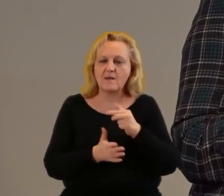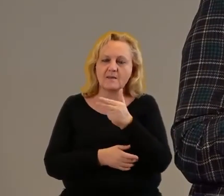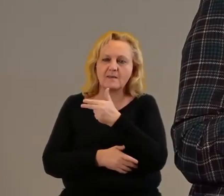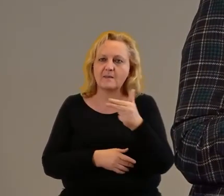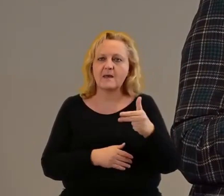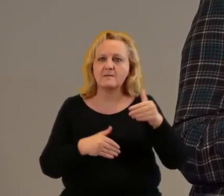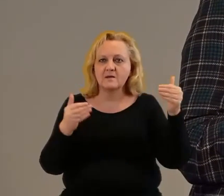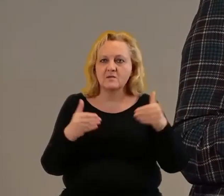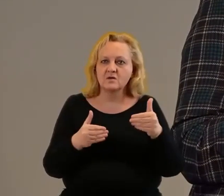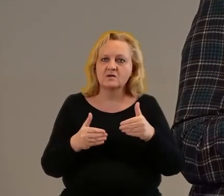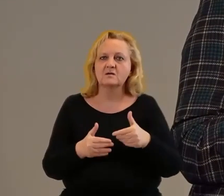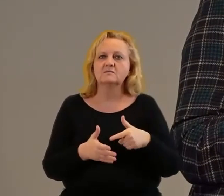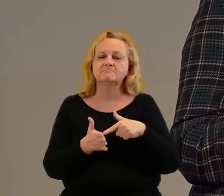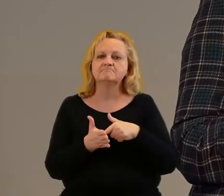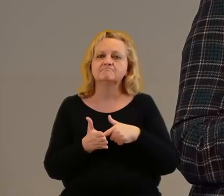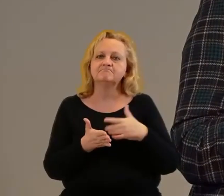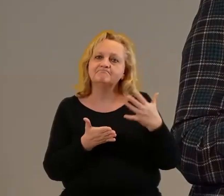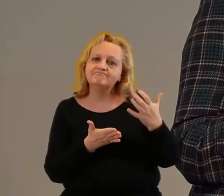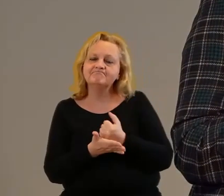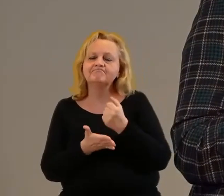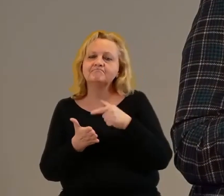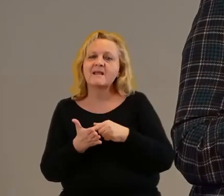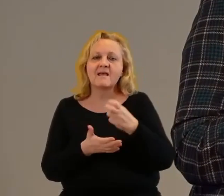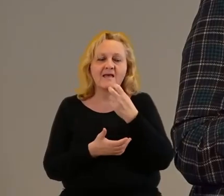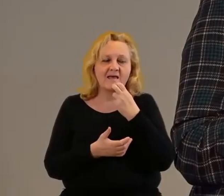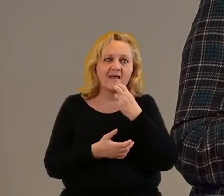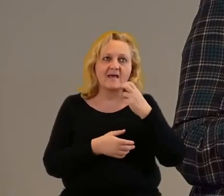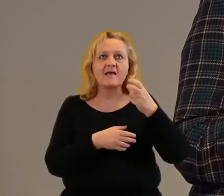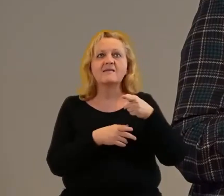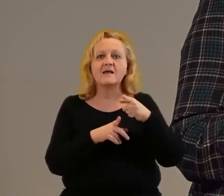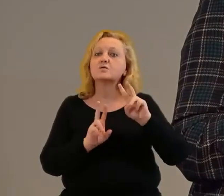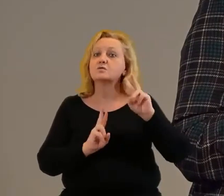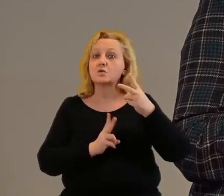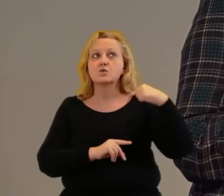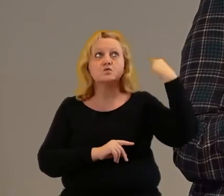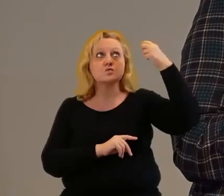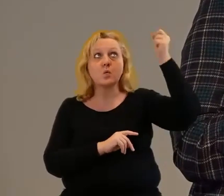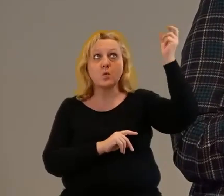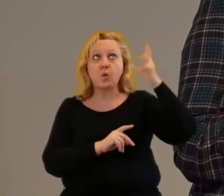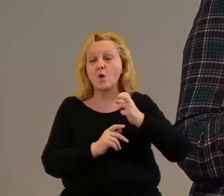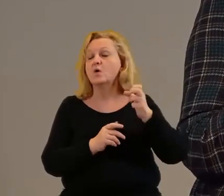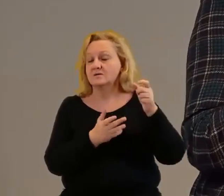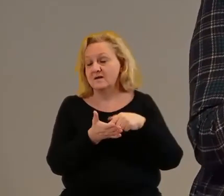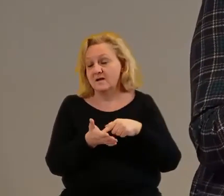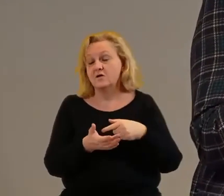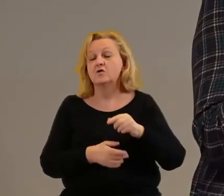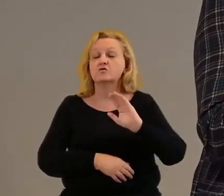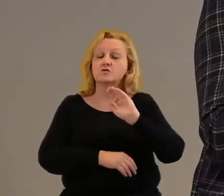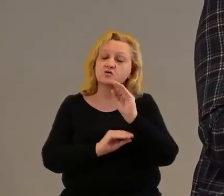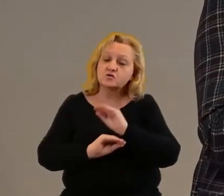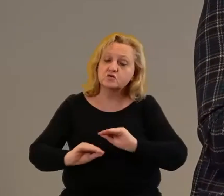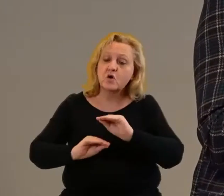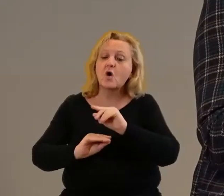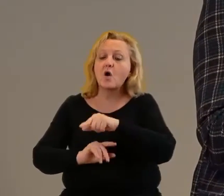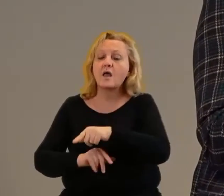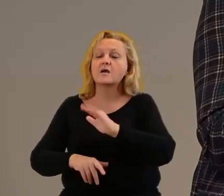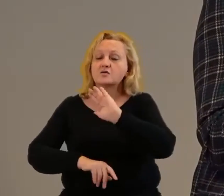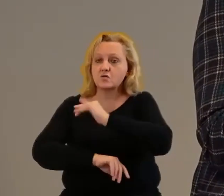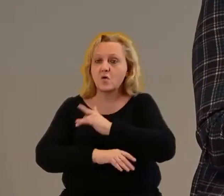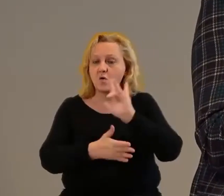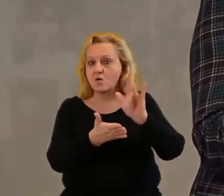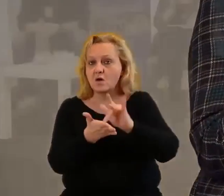możliwości pozyskiwania i wykorzystywania energii słonecznej. Szkolenia w szkołach, ale nie tylko. Również